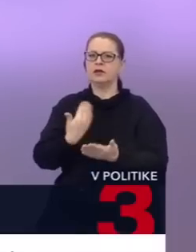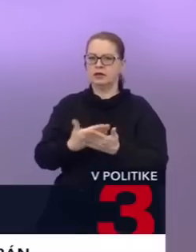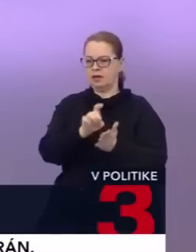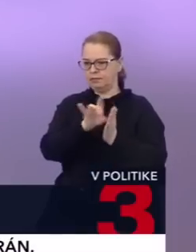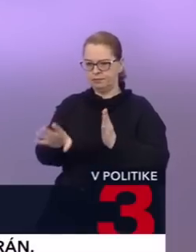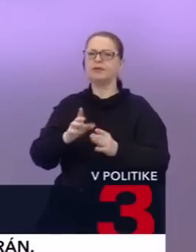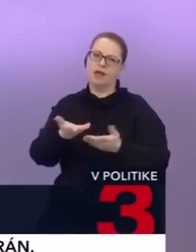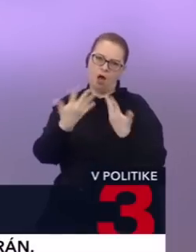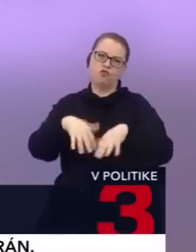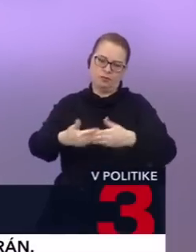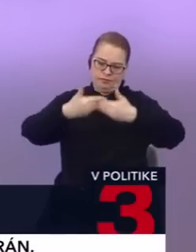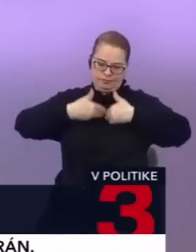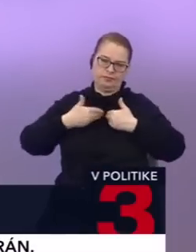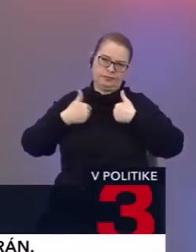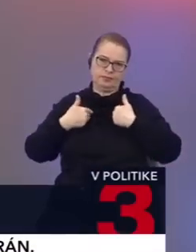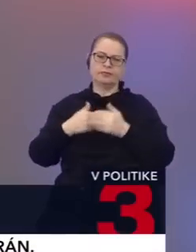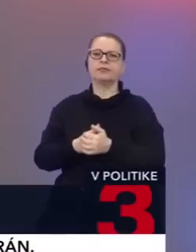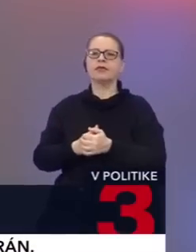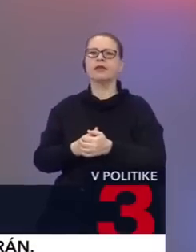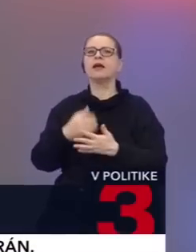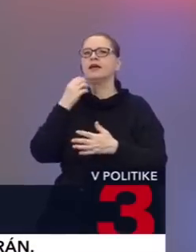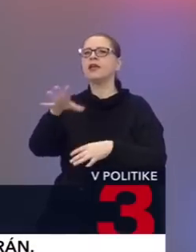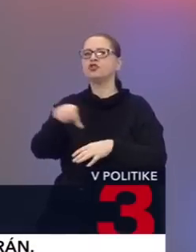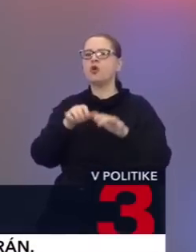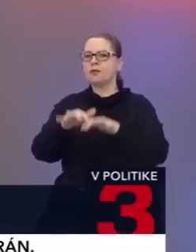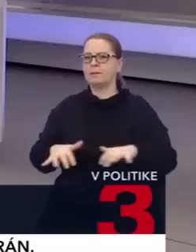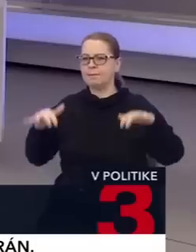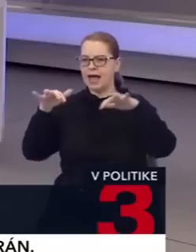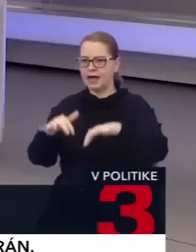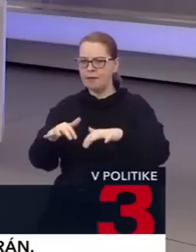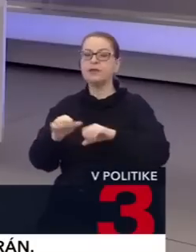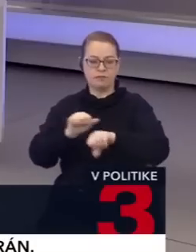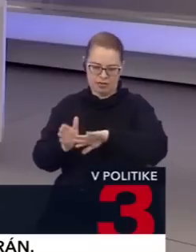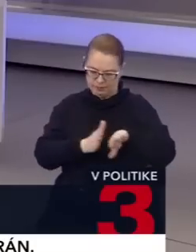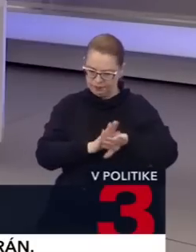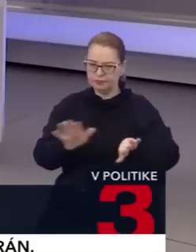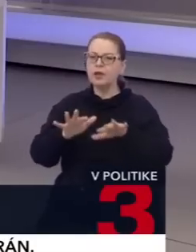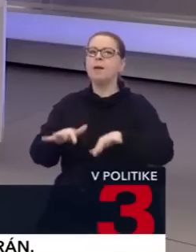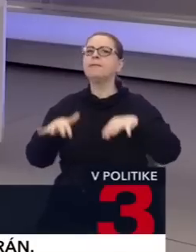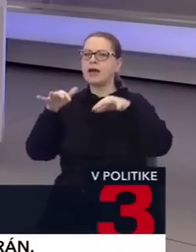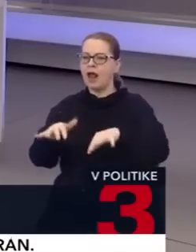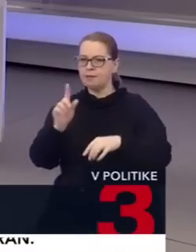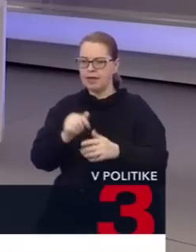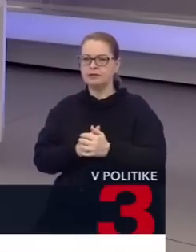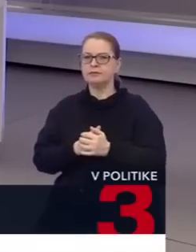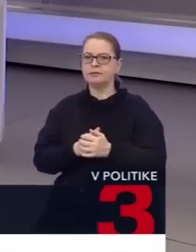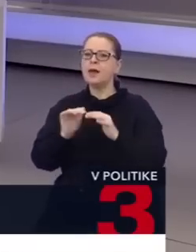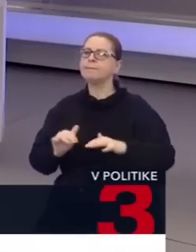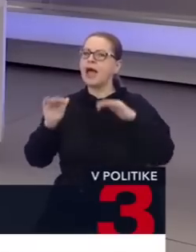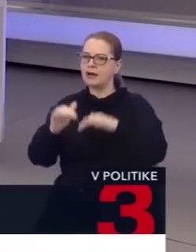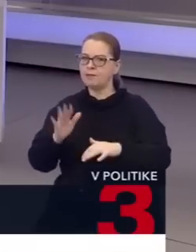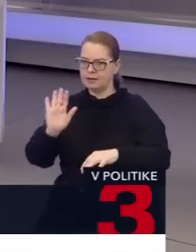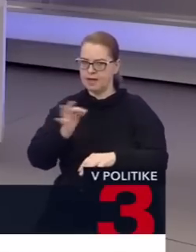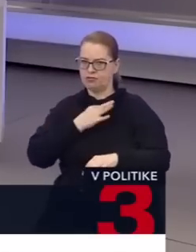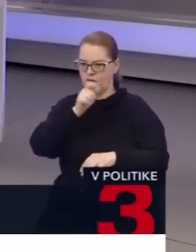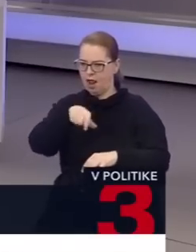stáva ministrom. Myslal som 10 poslancov jeho frakcie. Keď si zoberieme parlament, čiže vláda, sme si povedali, teraz parlament. V parlamente máte hlasy, ale je to opäť